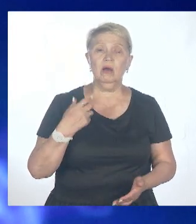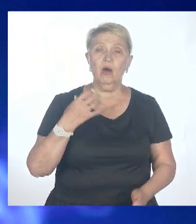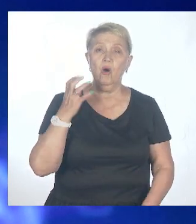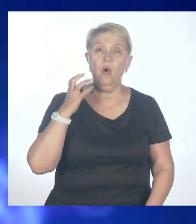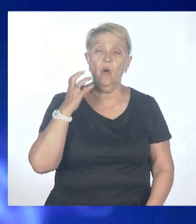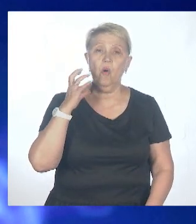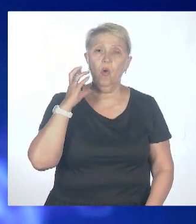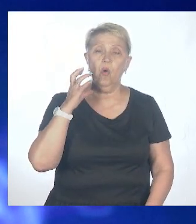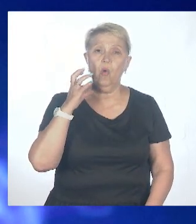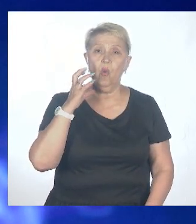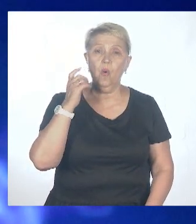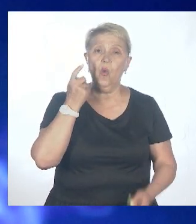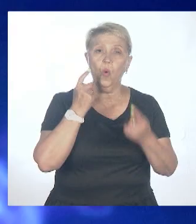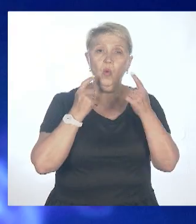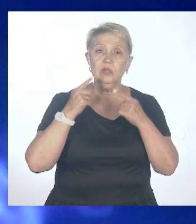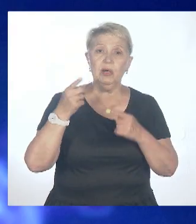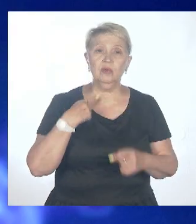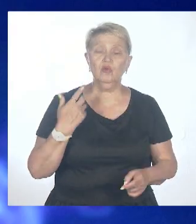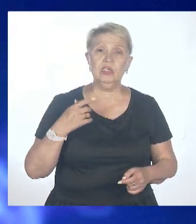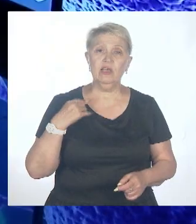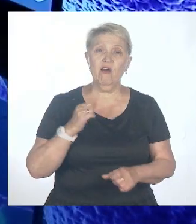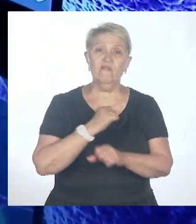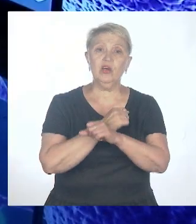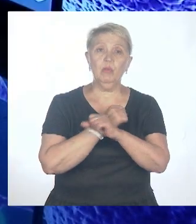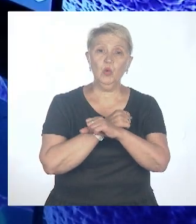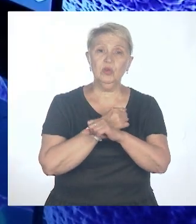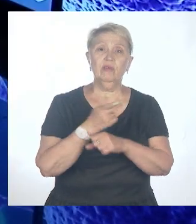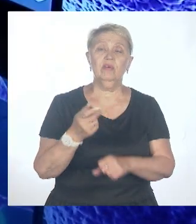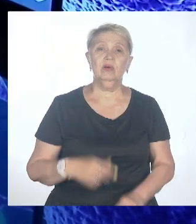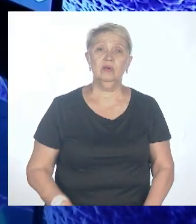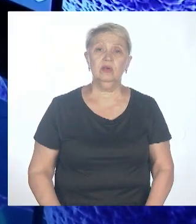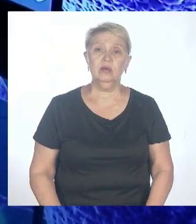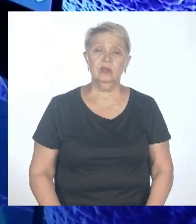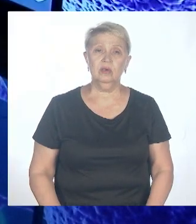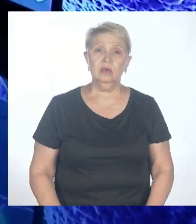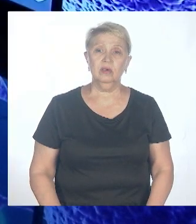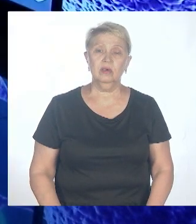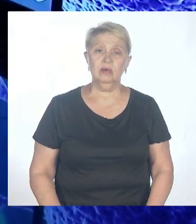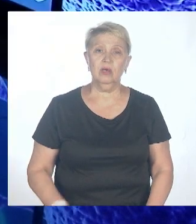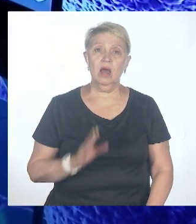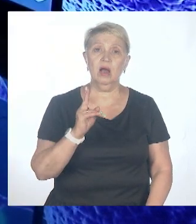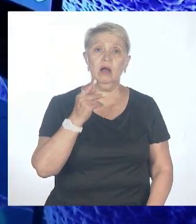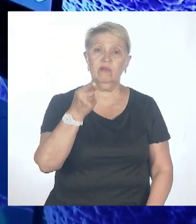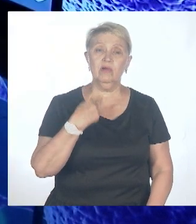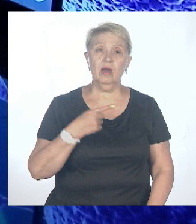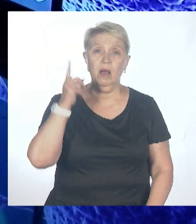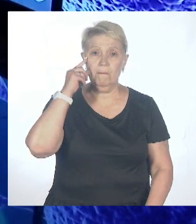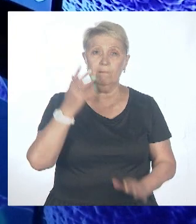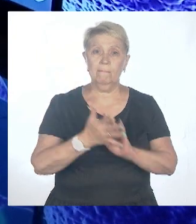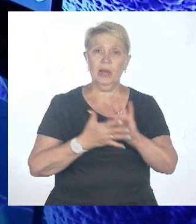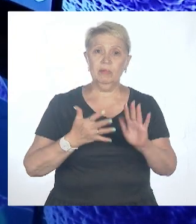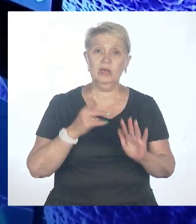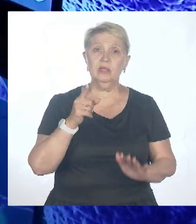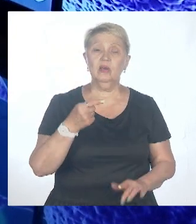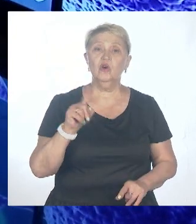лошадей, оспа людей, оспа коров и прочих-прочих животных. всего впереди. Конечно. Но, как вы понимаете, поскольку это чужая оспа,